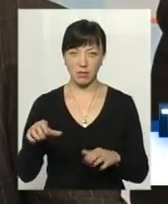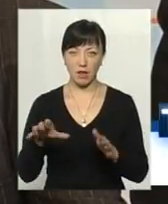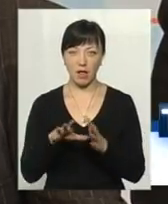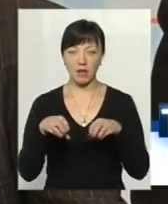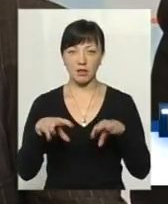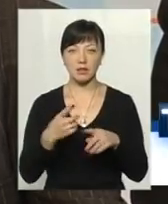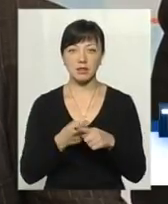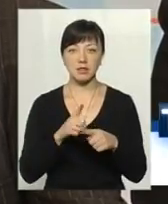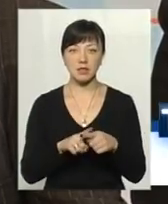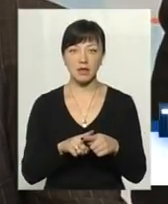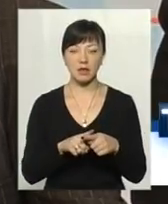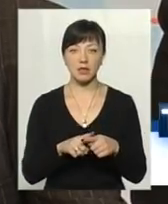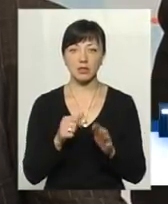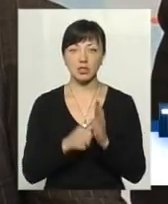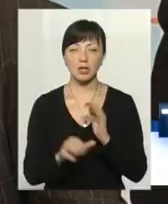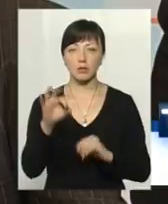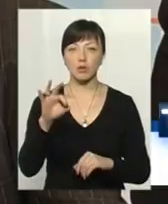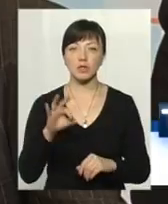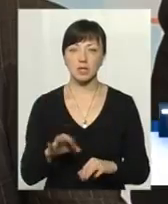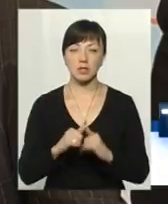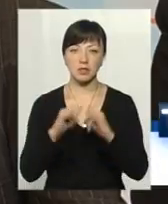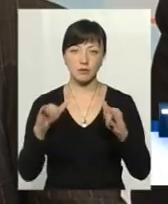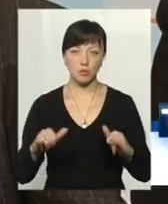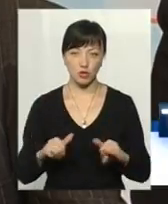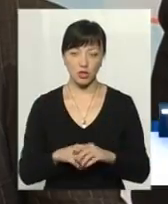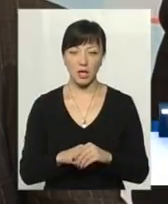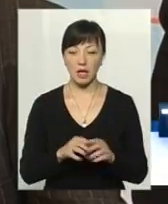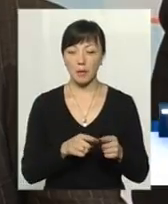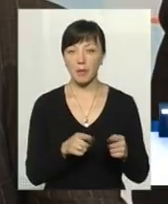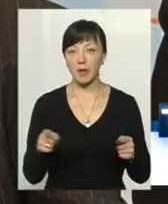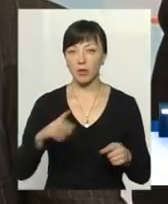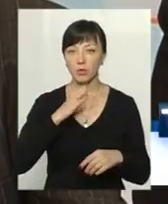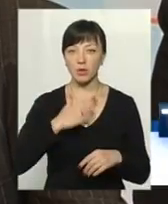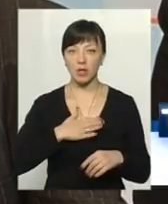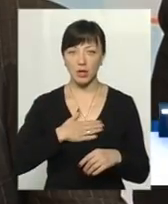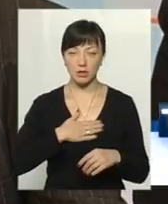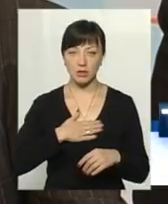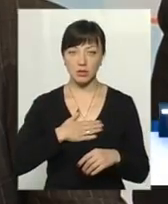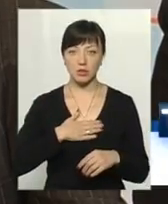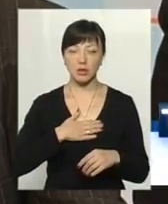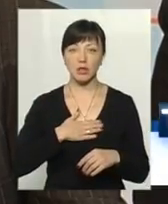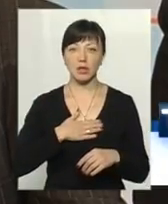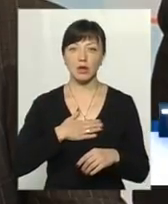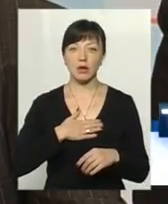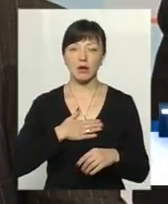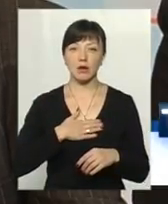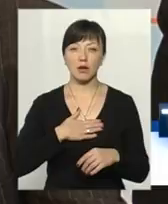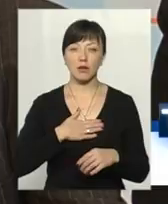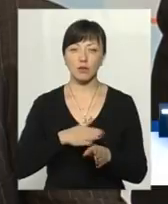порівняти, це майже 60% збільшення. За цей період нас пройшло збільшення